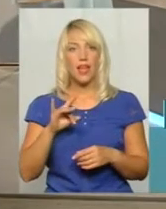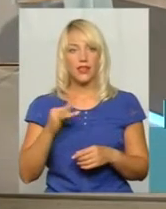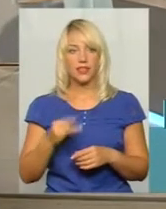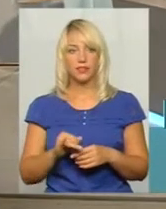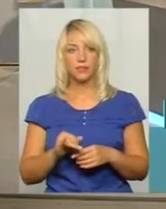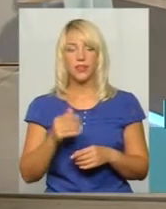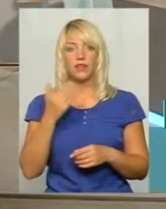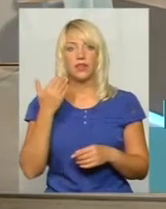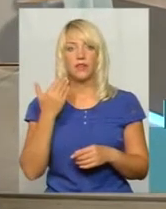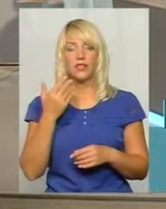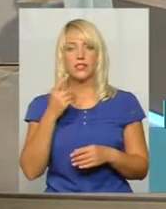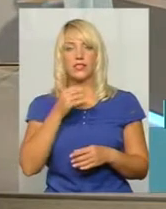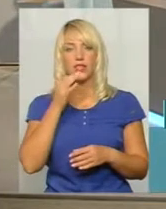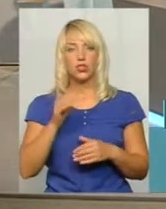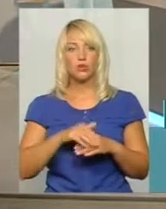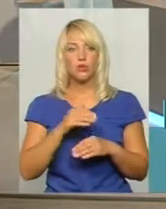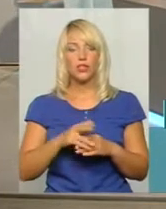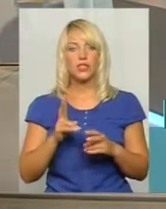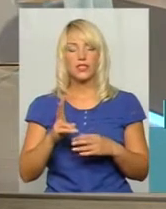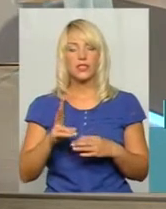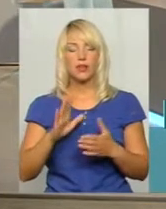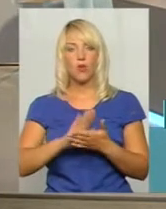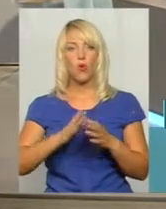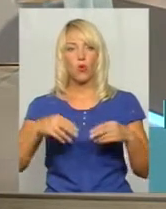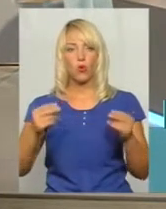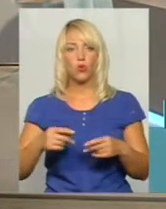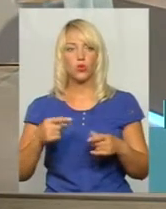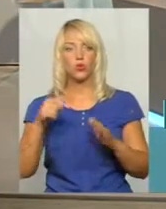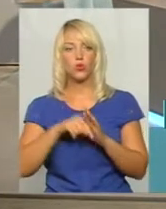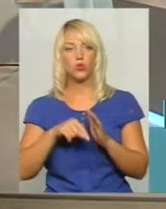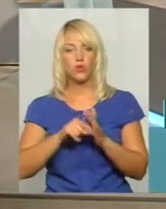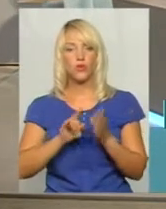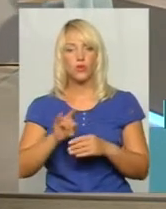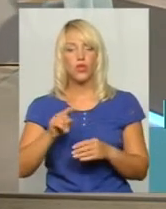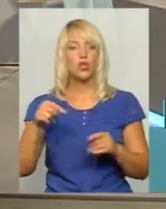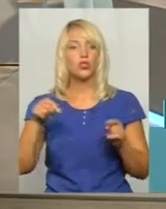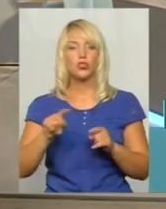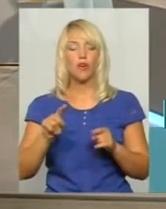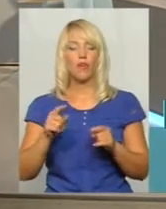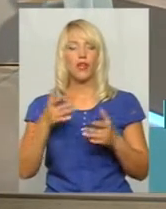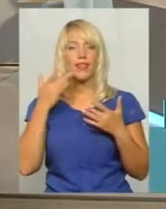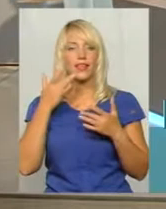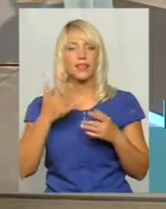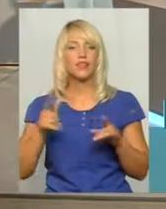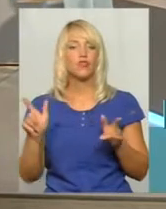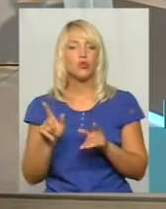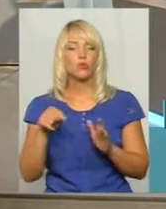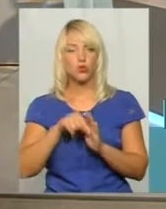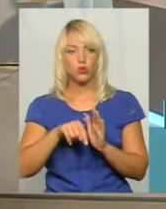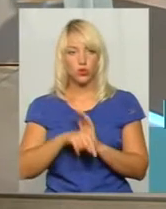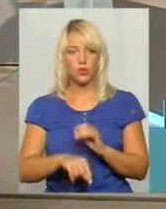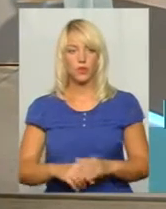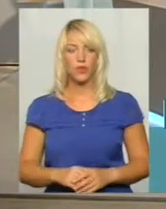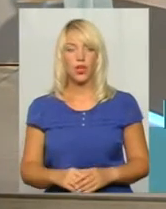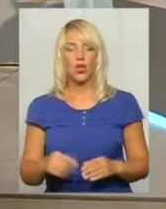скажі, будь ласка, з ким уклали угоду стосовно легких повітряних суден? І в чому її суть? Суть в тому, ви сьогодні в